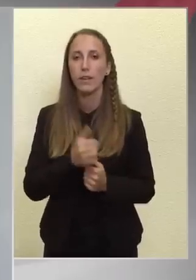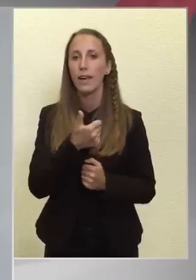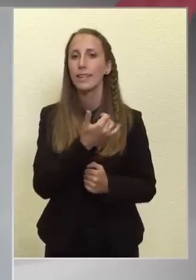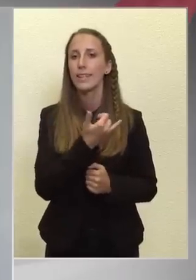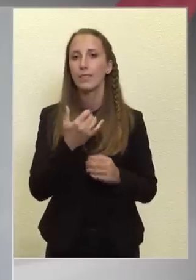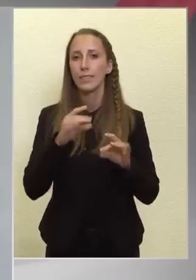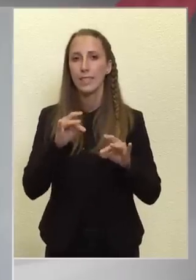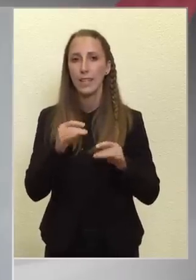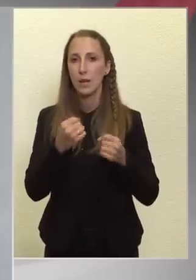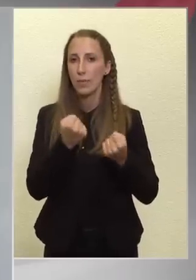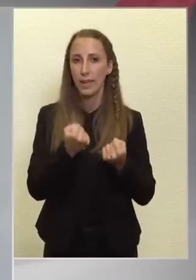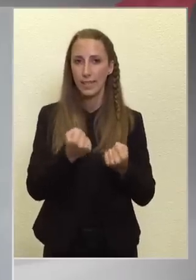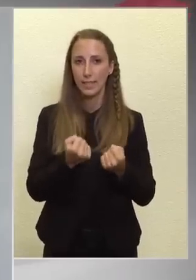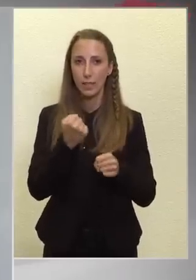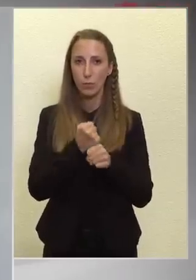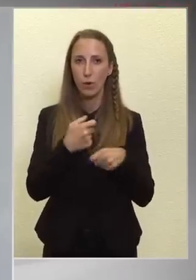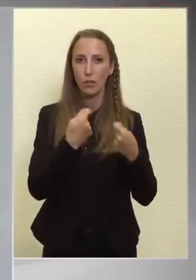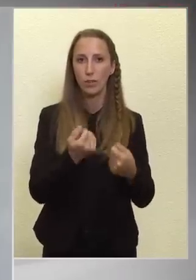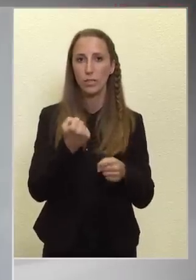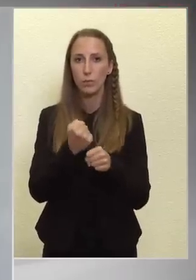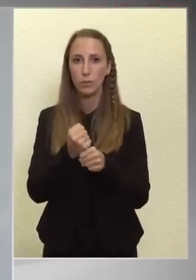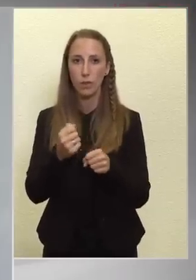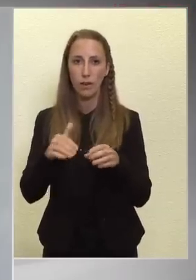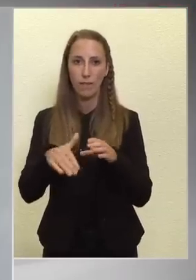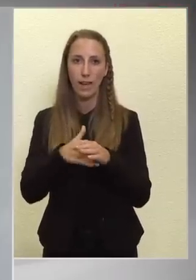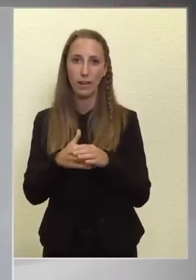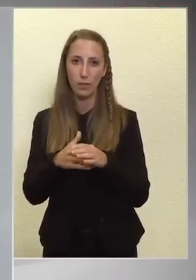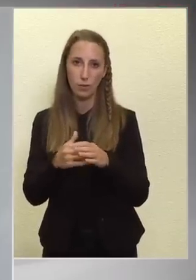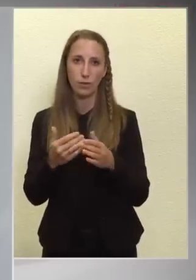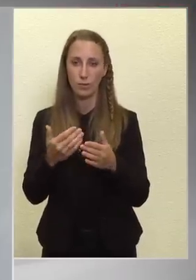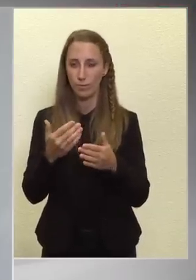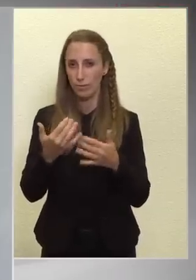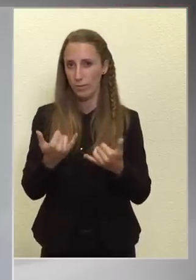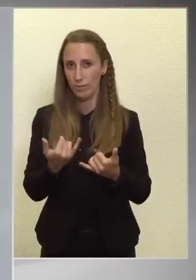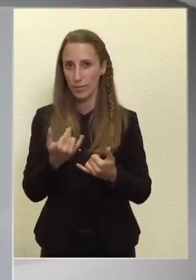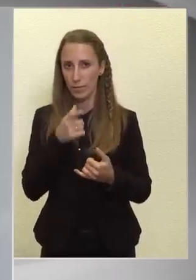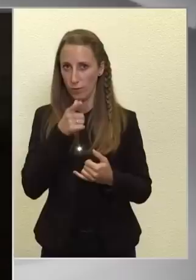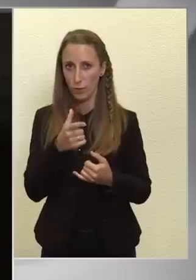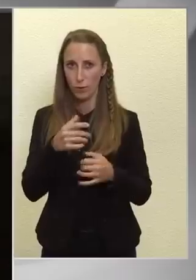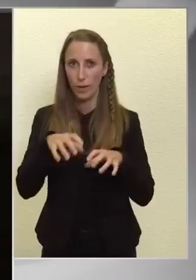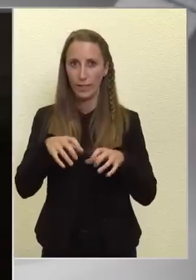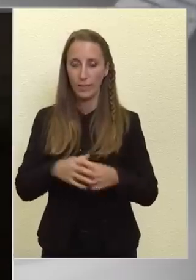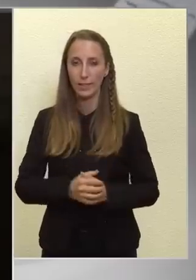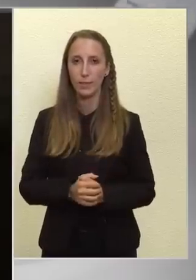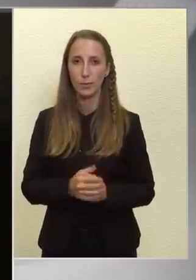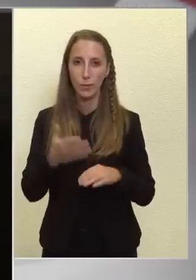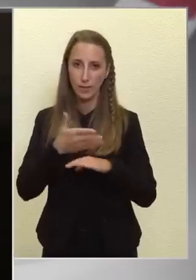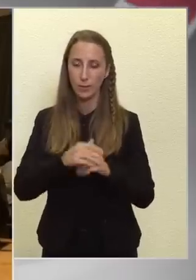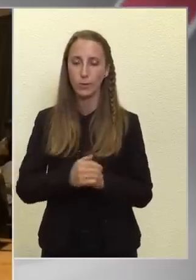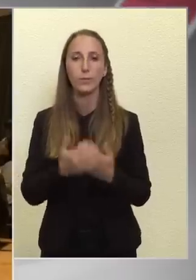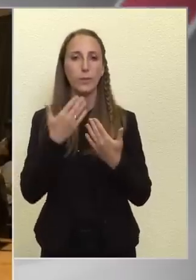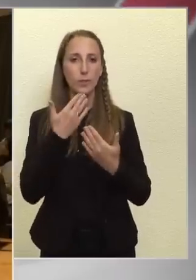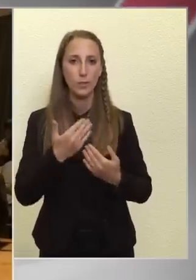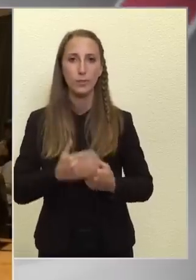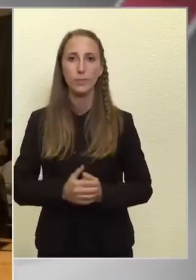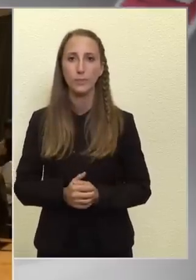nehezítettük meg a munkaadók és a munkavállalók tárgyalásait azzal, hogy mi beleszóltunk volna, ezt idén sem fogjuk megtenni. Köszönöm.